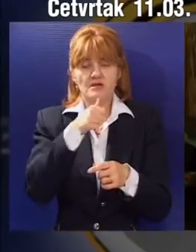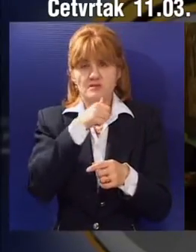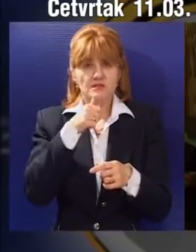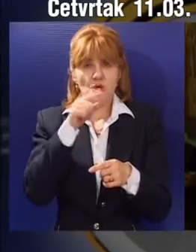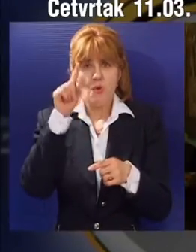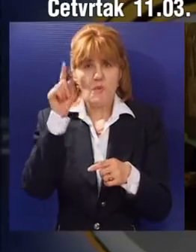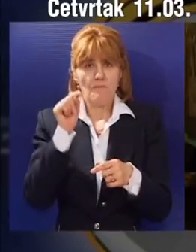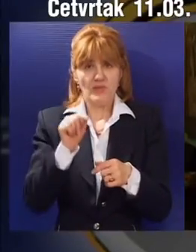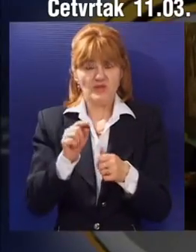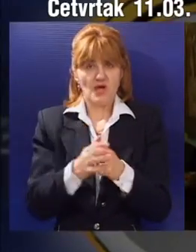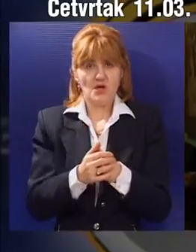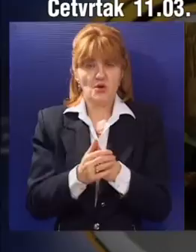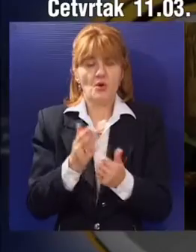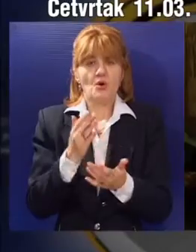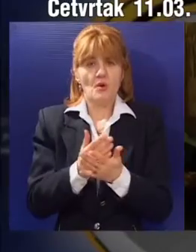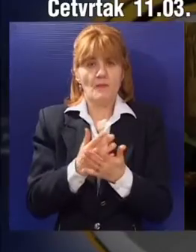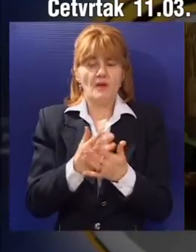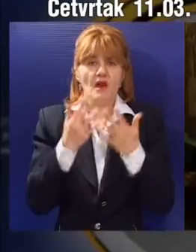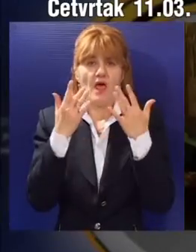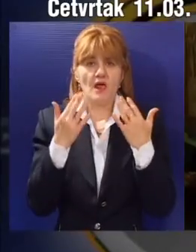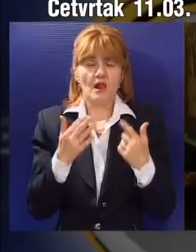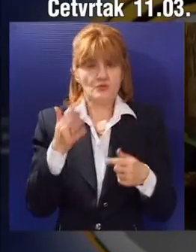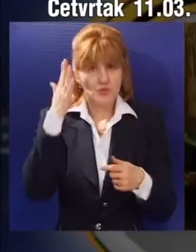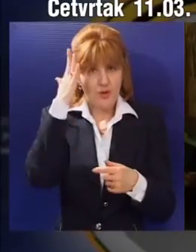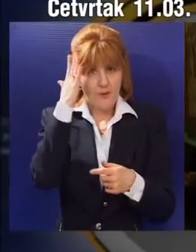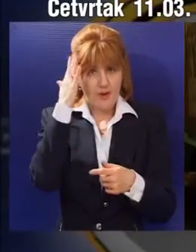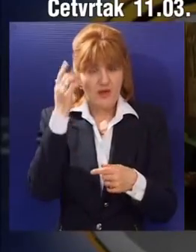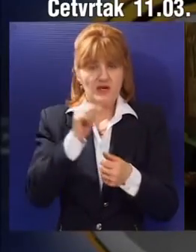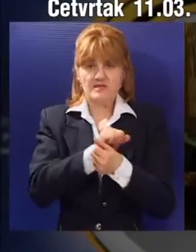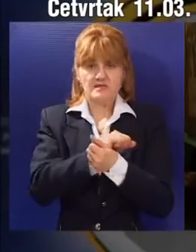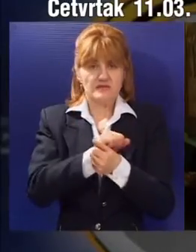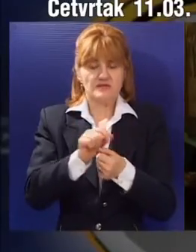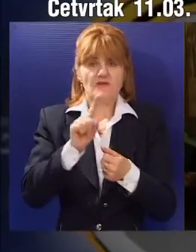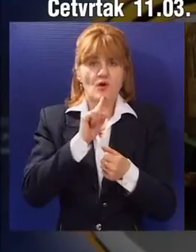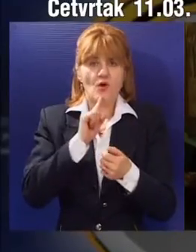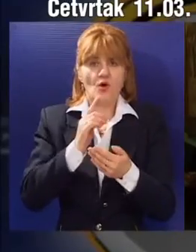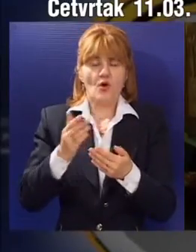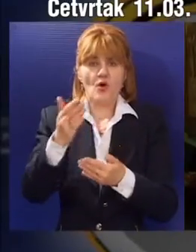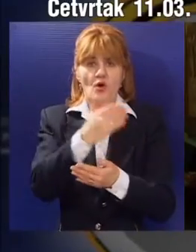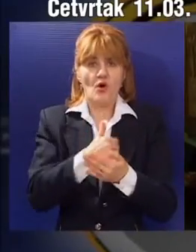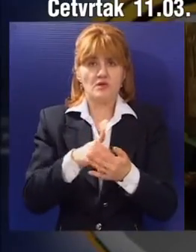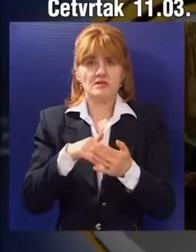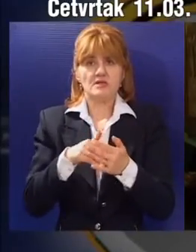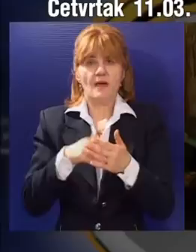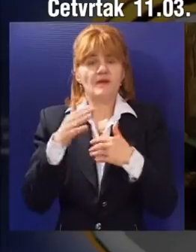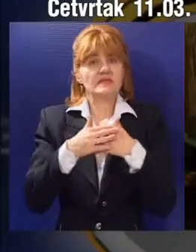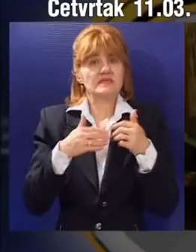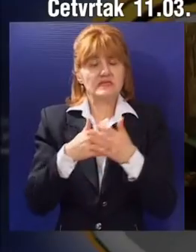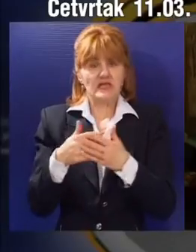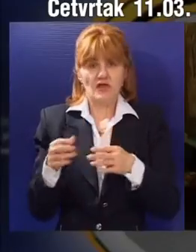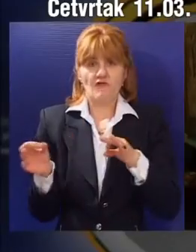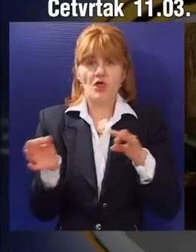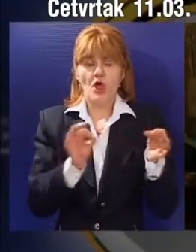pitanju. Vodilo se računa da se svi indirektni korisnici zadovolje u smislu